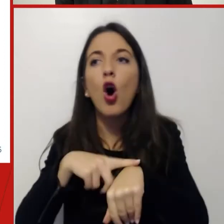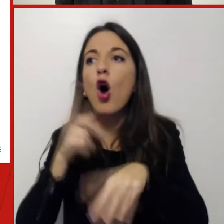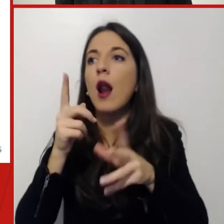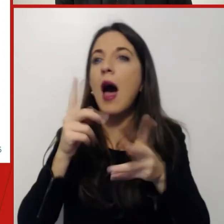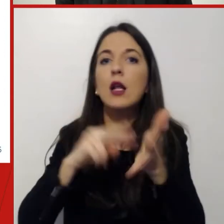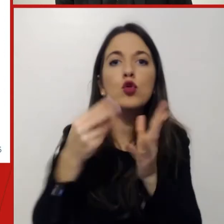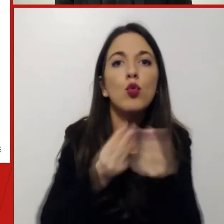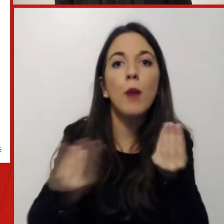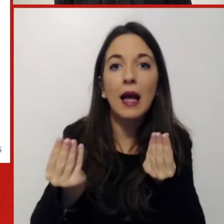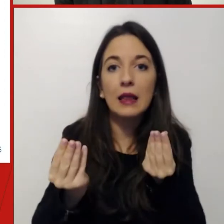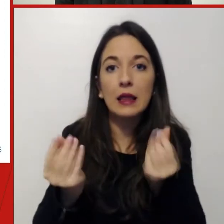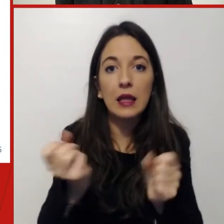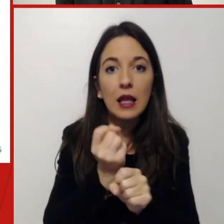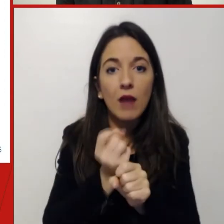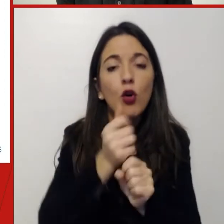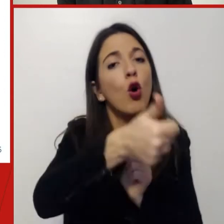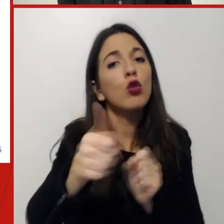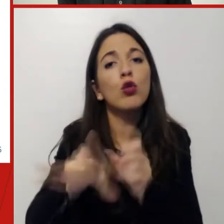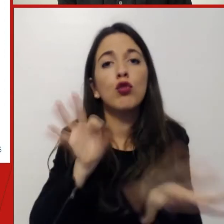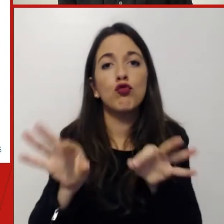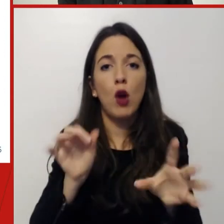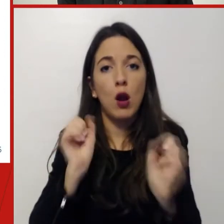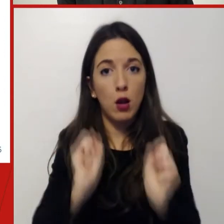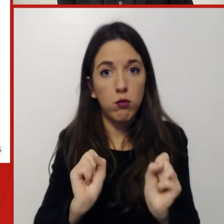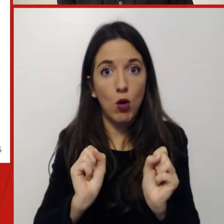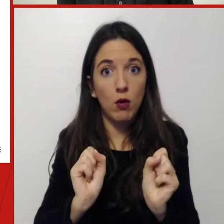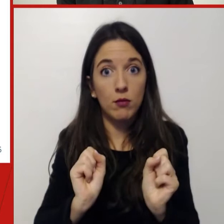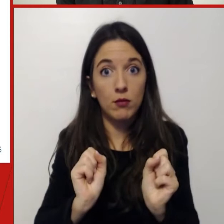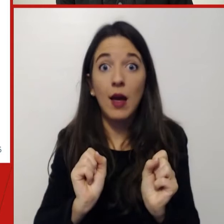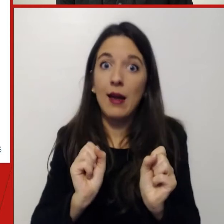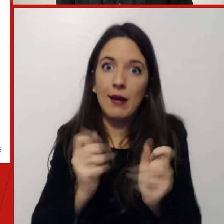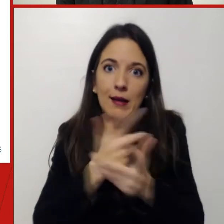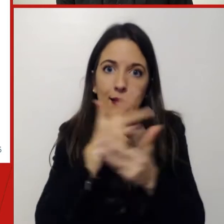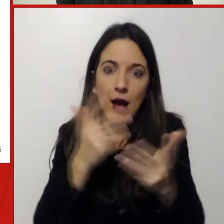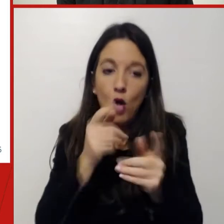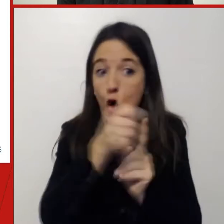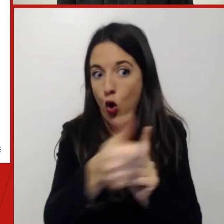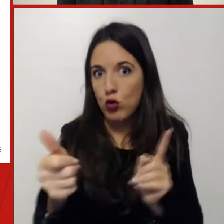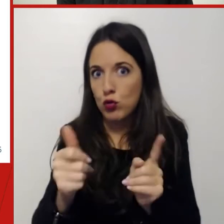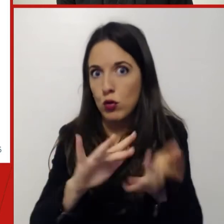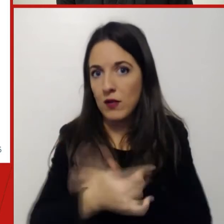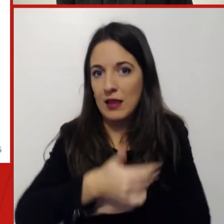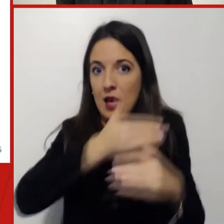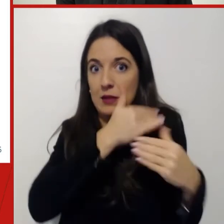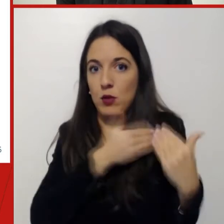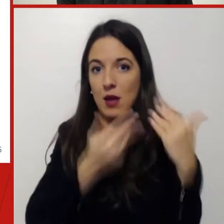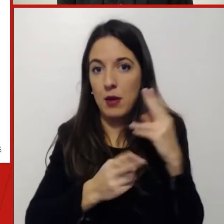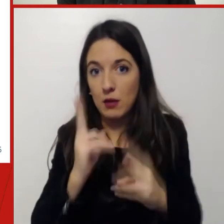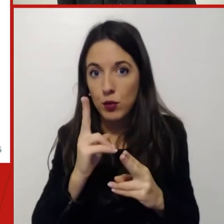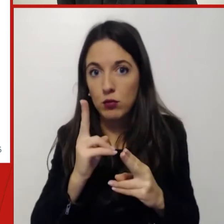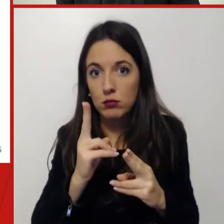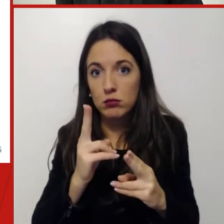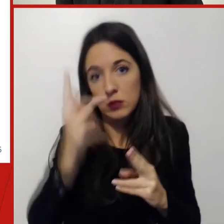strumenti di lavoro, chiedendo a fronte di questo maggiore responsabilizzazione sui risultati. E questo è stato,